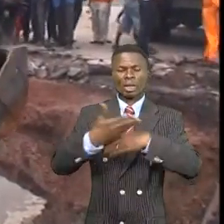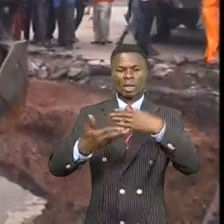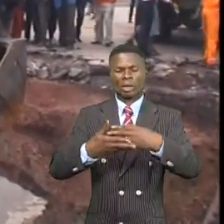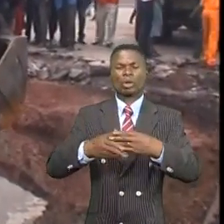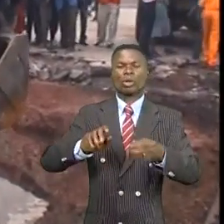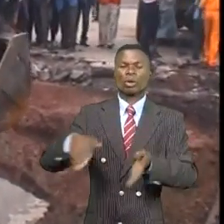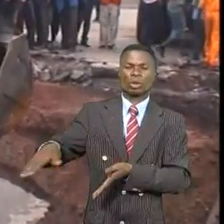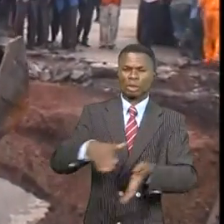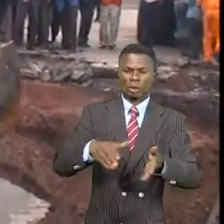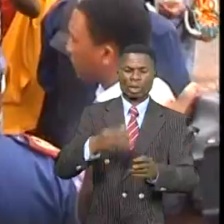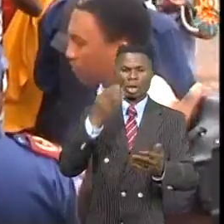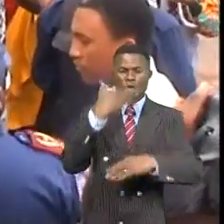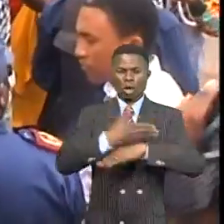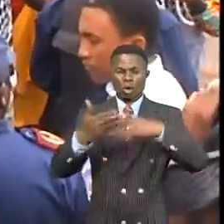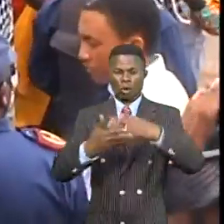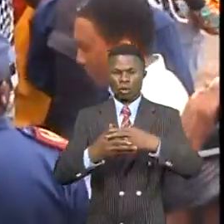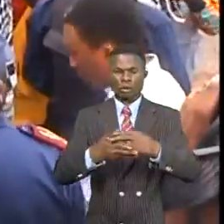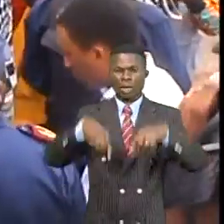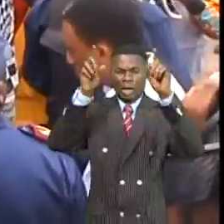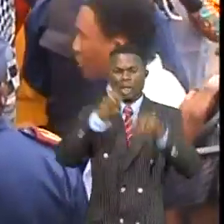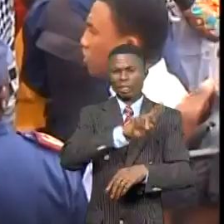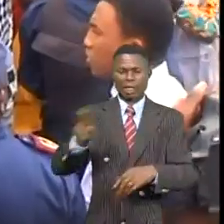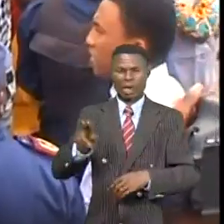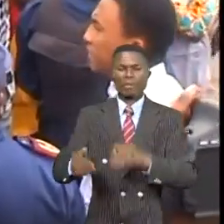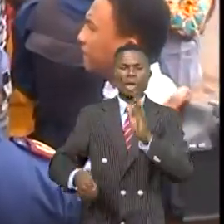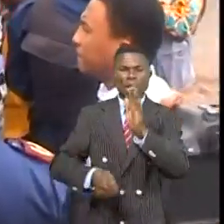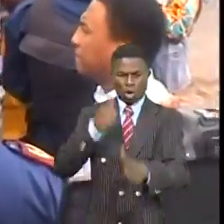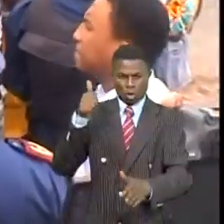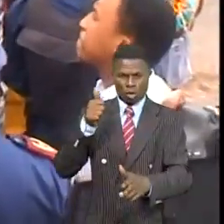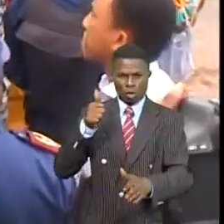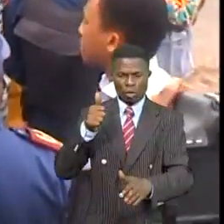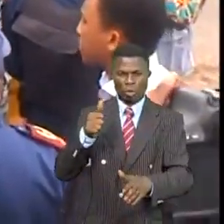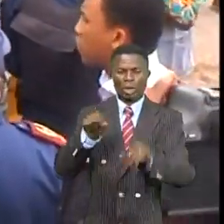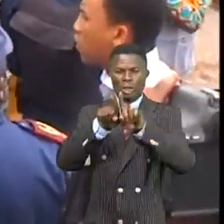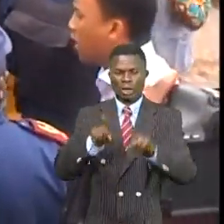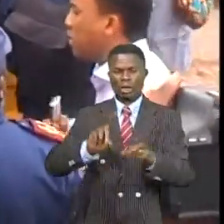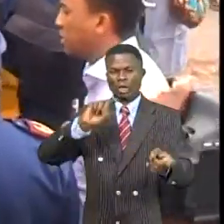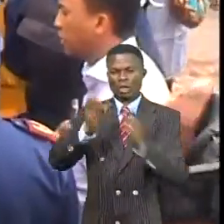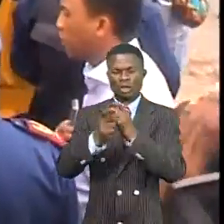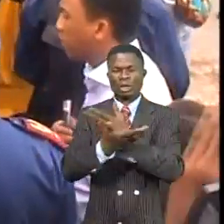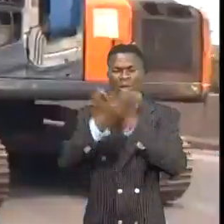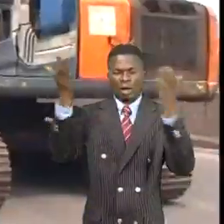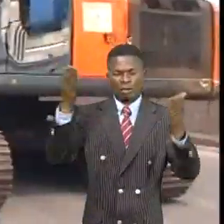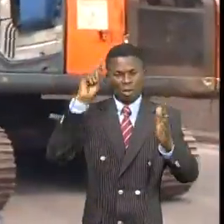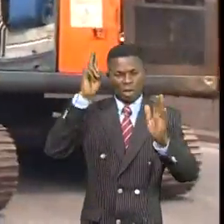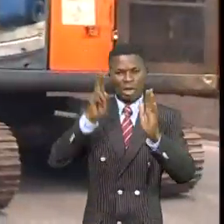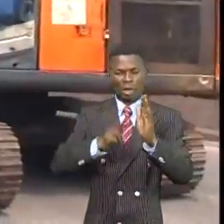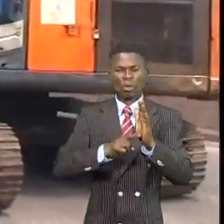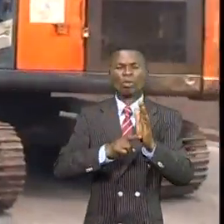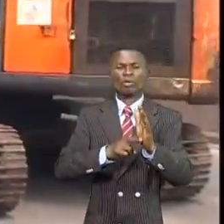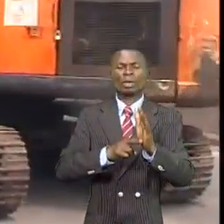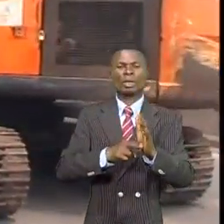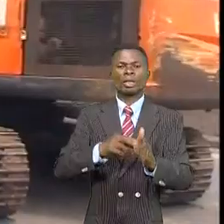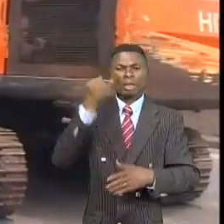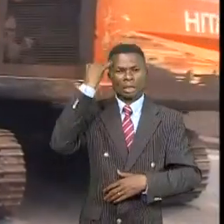Construit en 2011 à la faveur de l'agrandissement et modernisation du boulevard Lumumba dans le